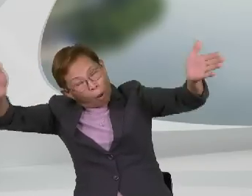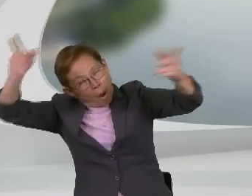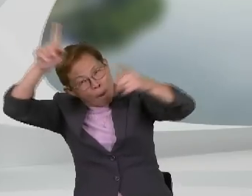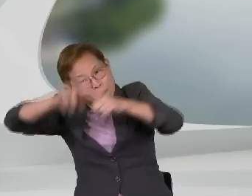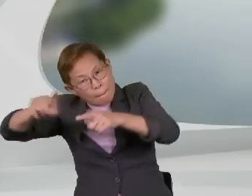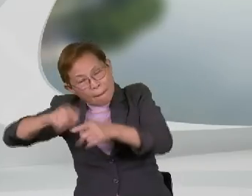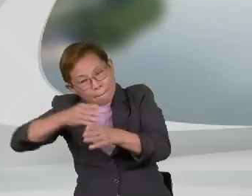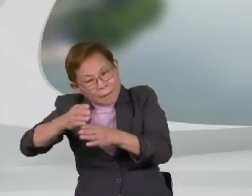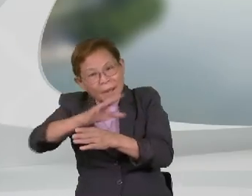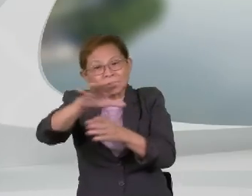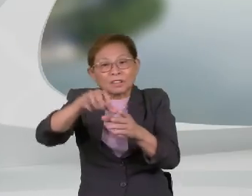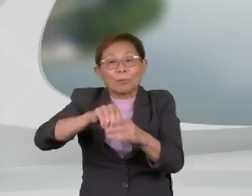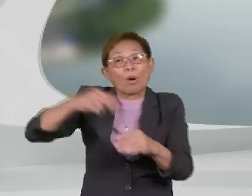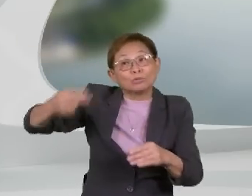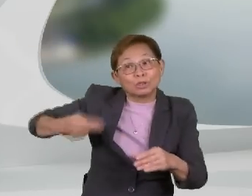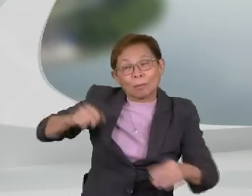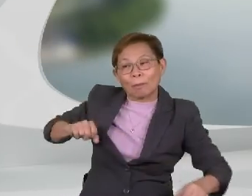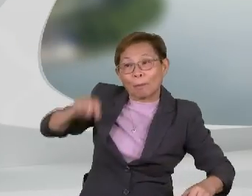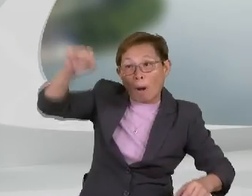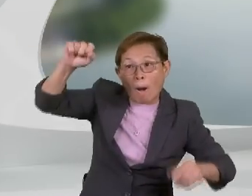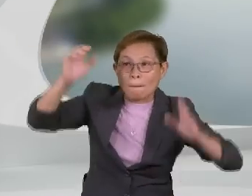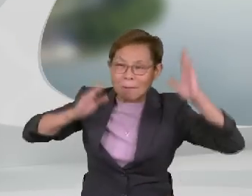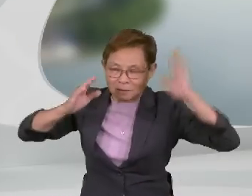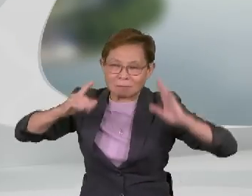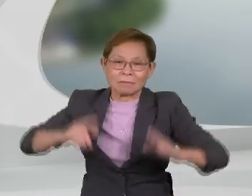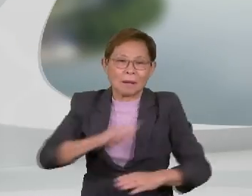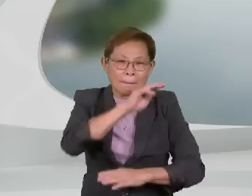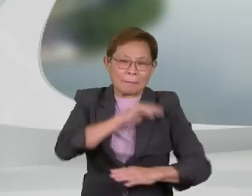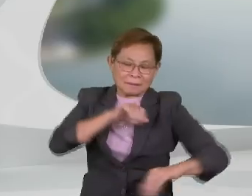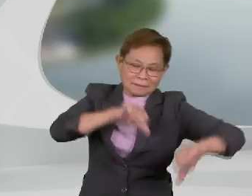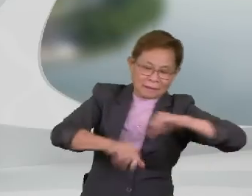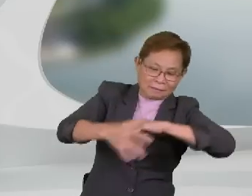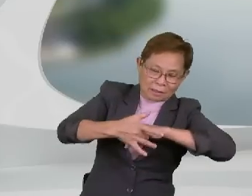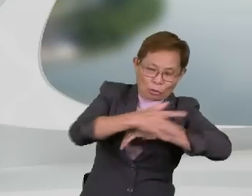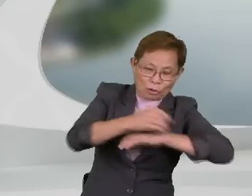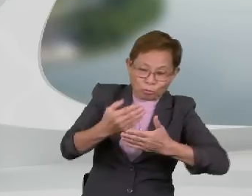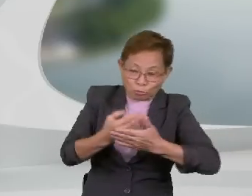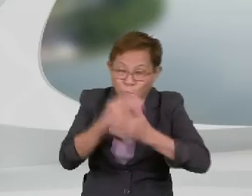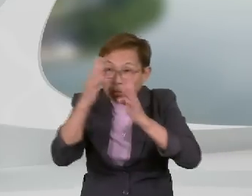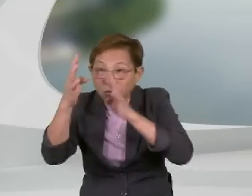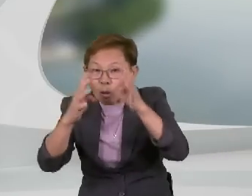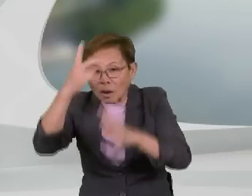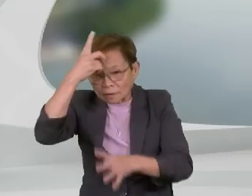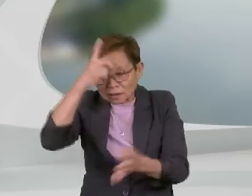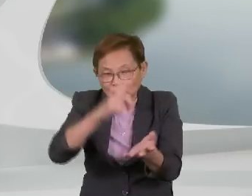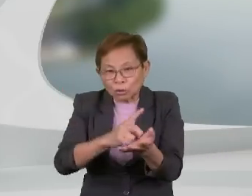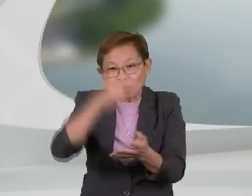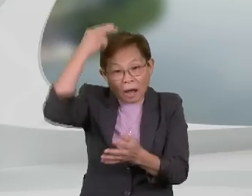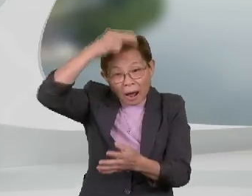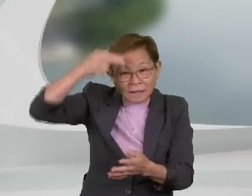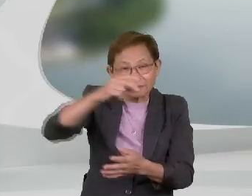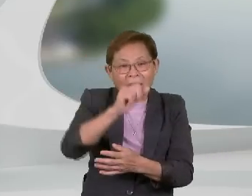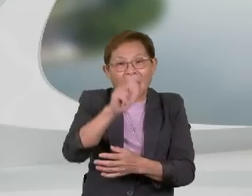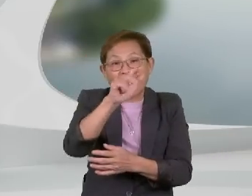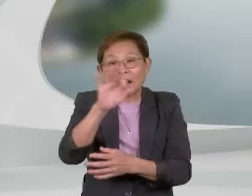BUDAYA MEMBACA Menteri Sains, Teknologi dan Inovasi, Datuk Dr. Haji Mohd